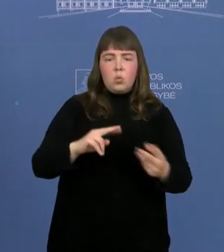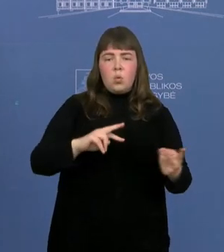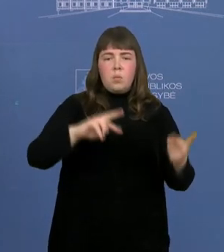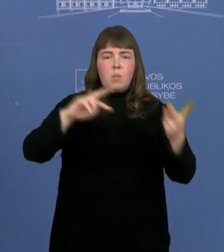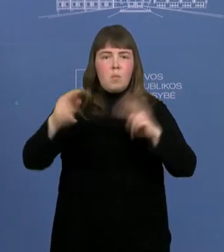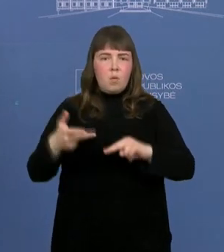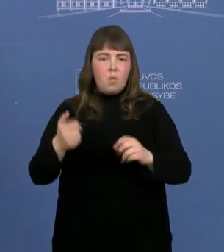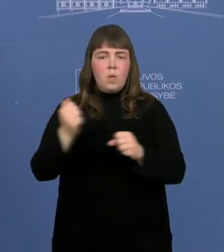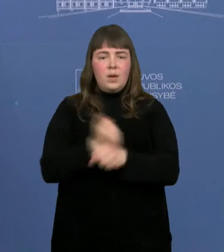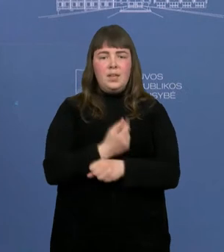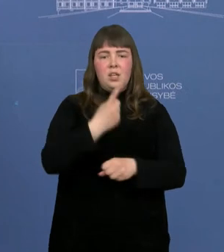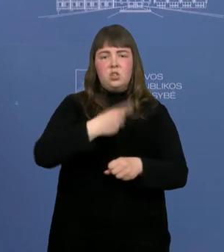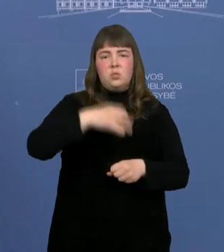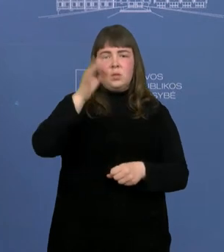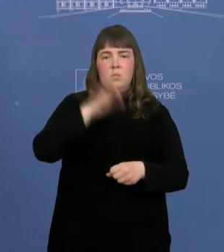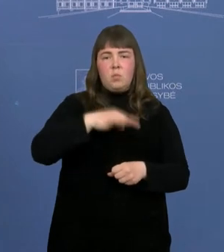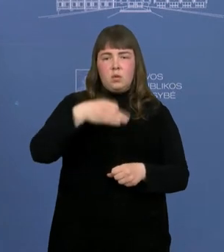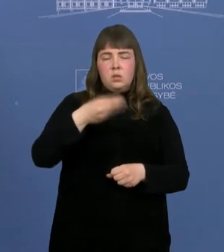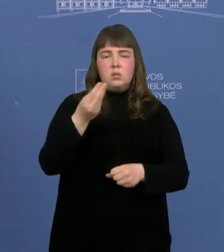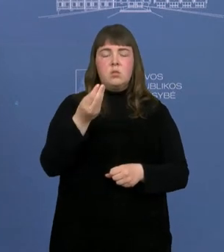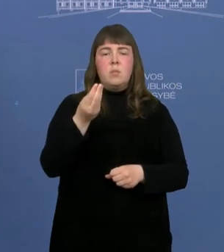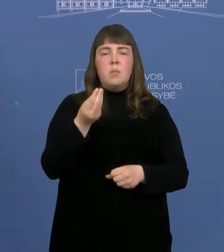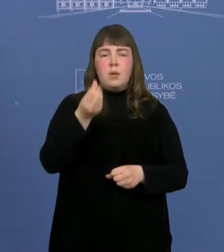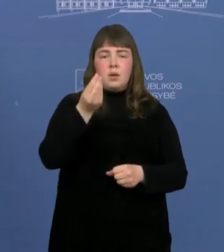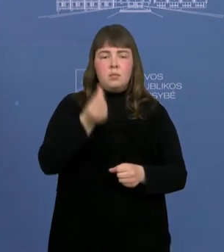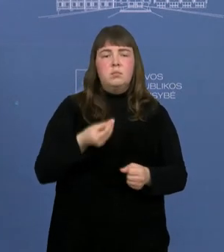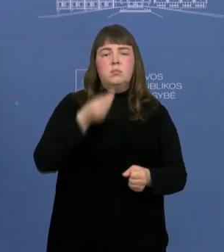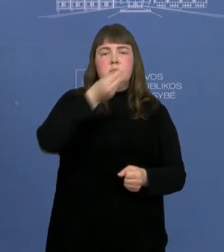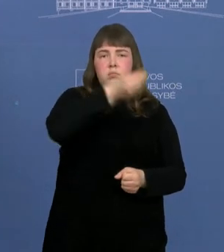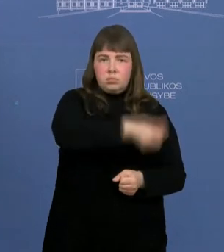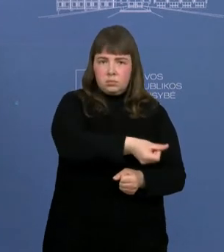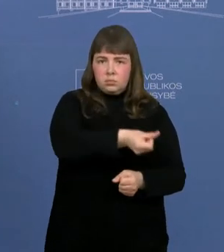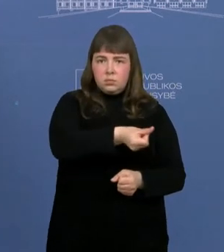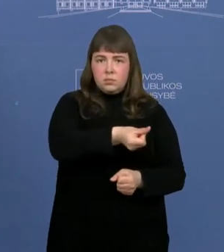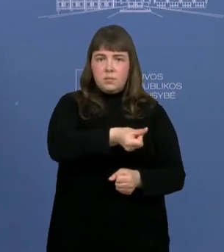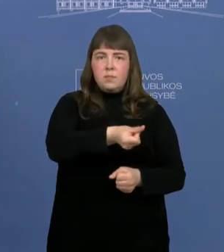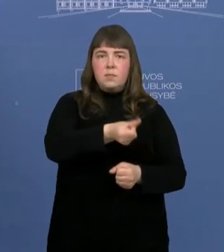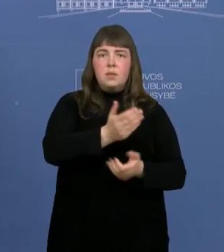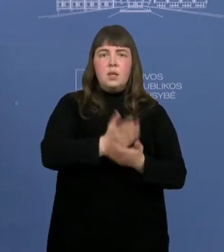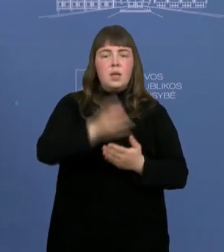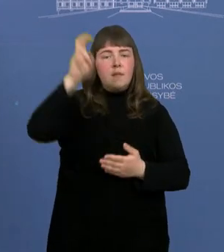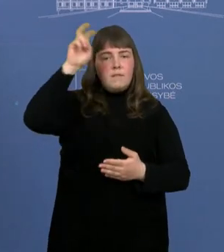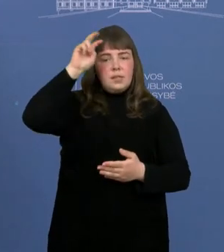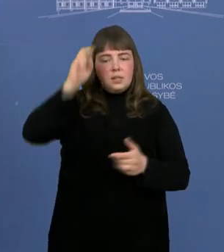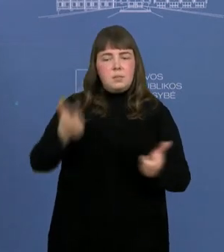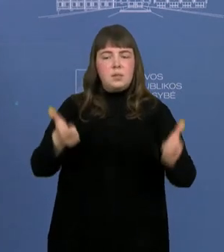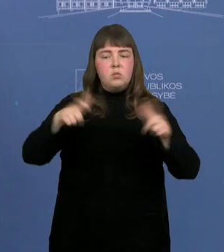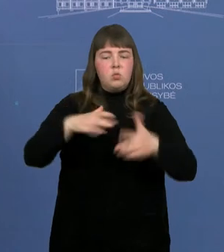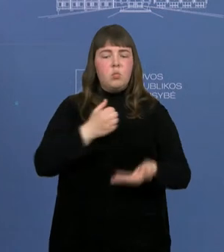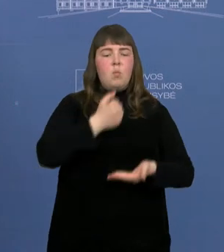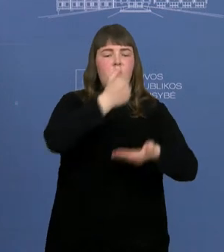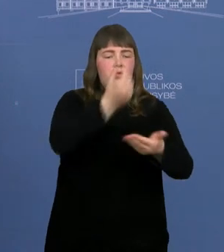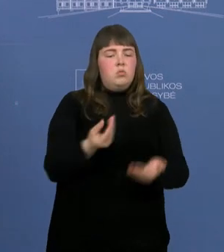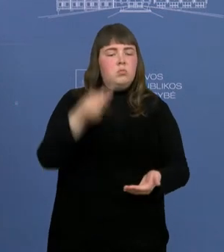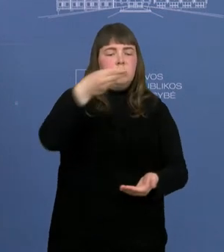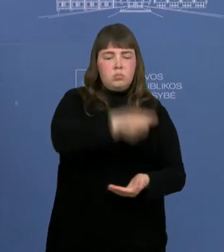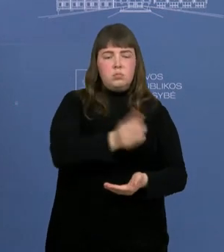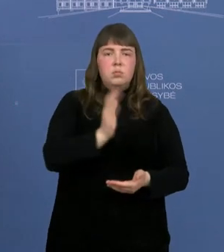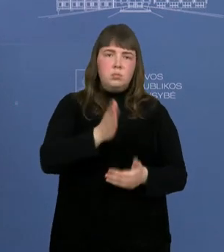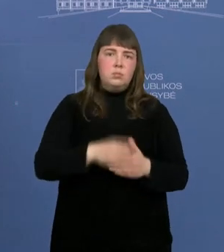šimtaprocentinę priemoką į valstybės ir savivaldybių biudžetus. Tuo būdu